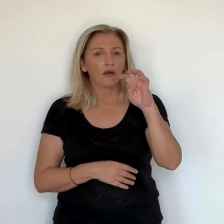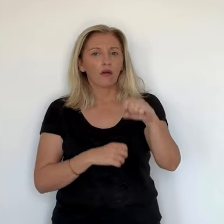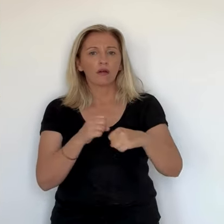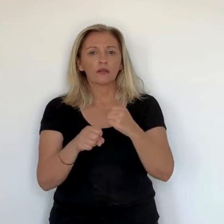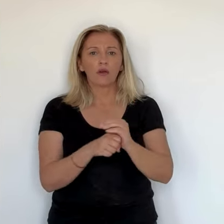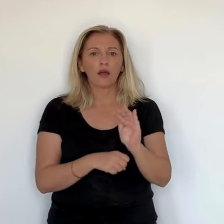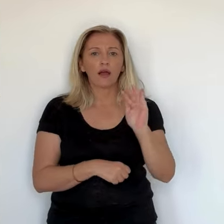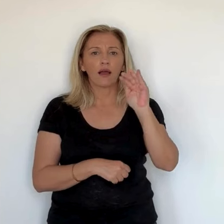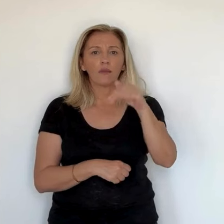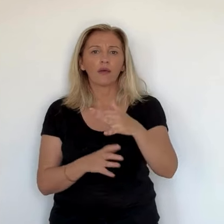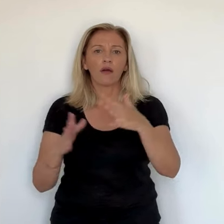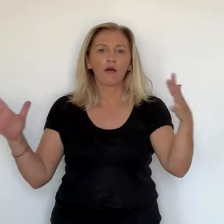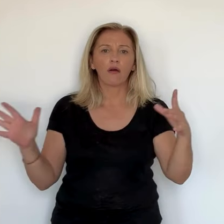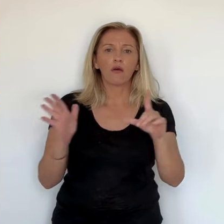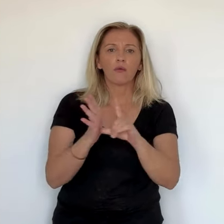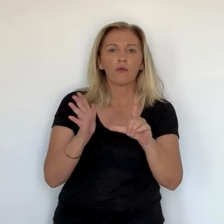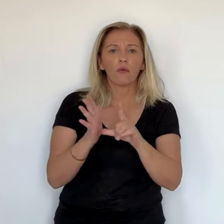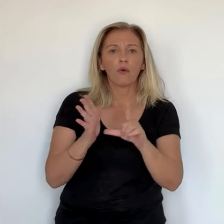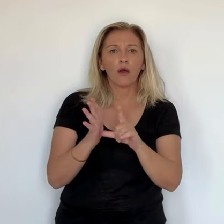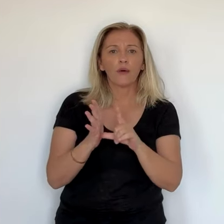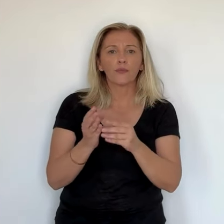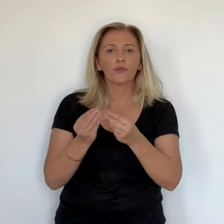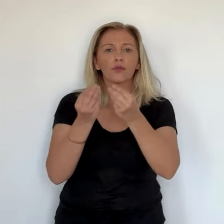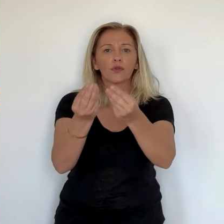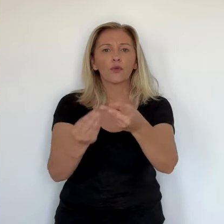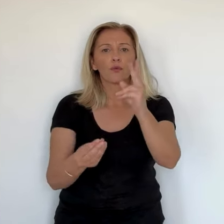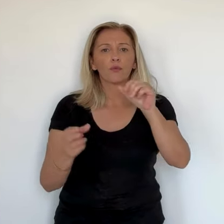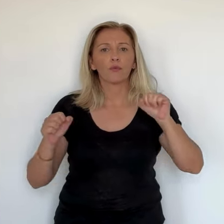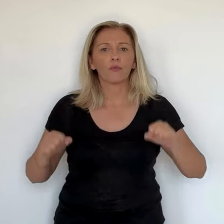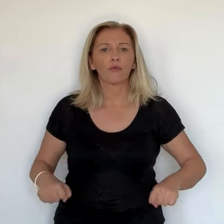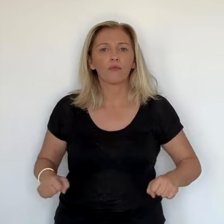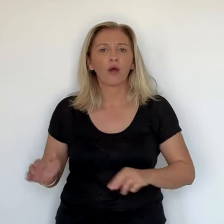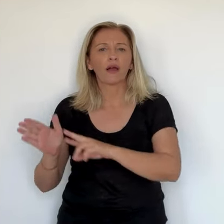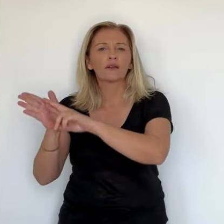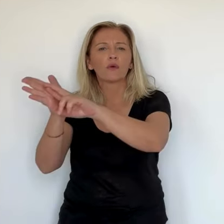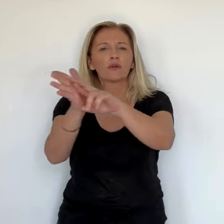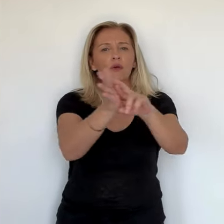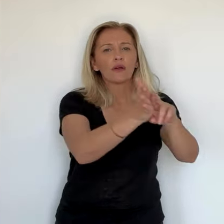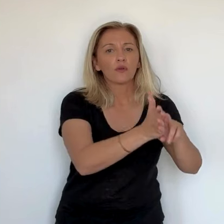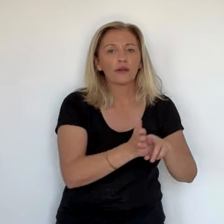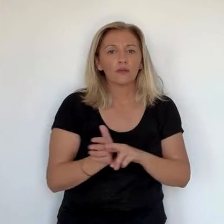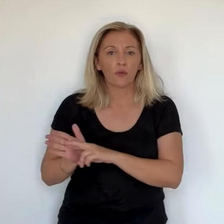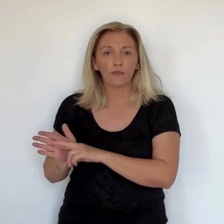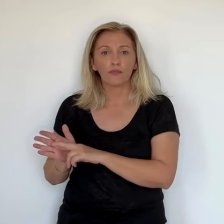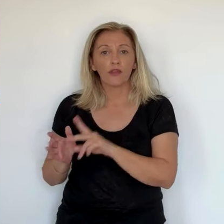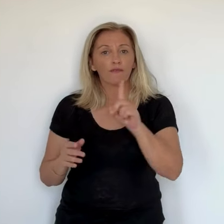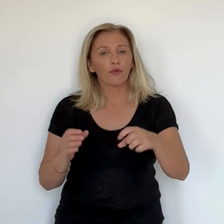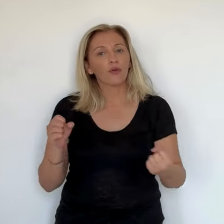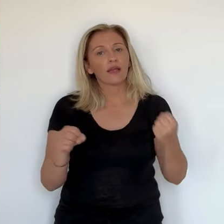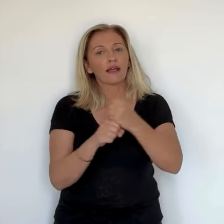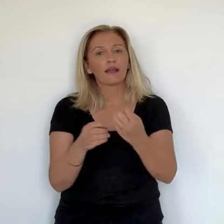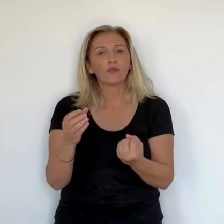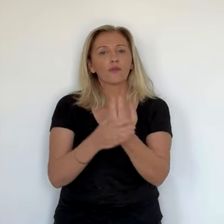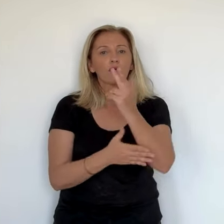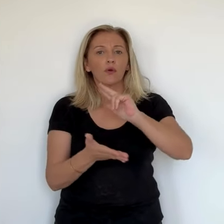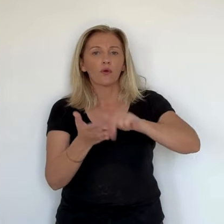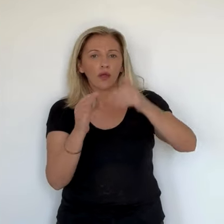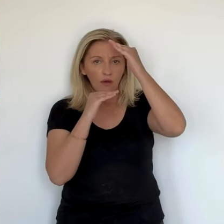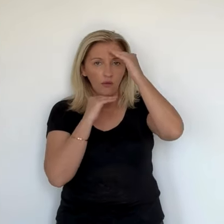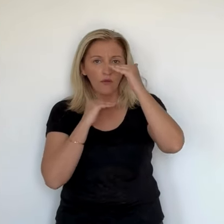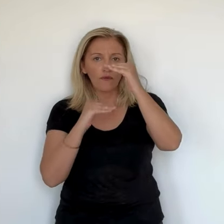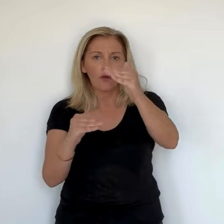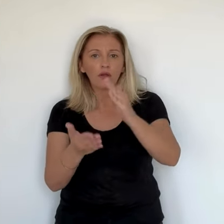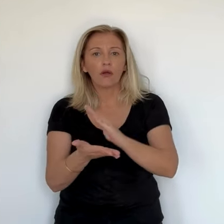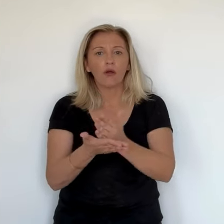grandes lois de décentralisation, il nous faut bâtir un nouveau contrat de responsabilité entre les collectivités